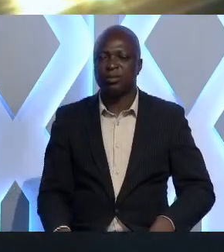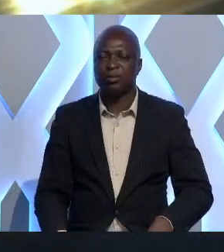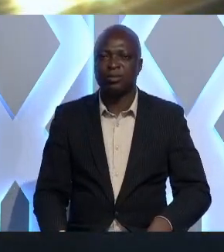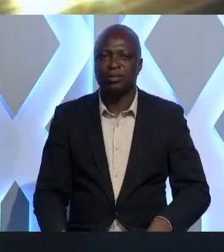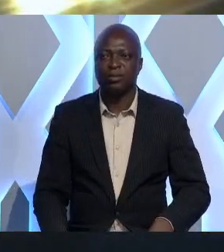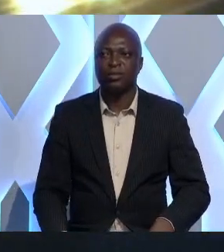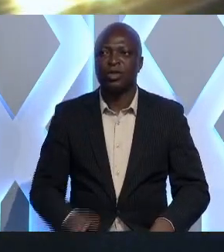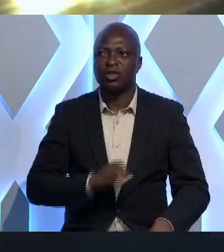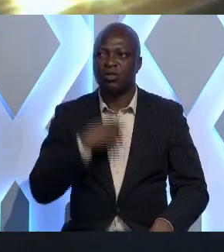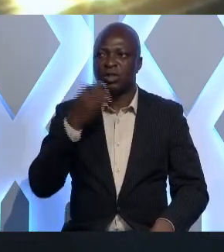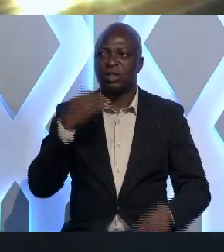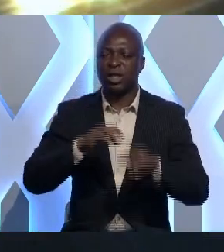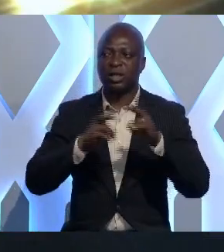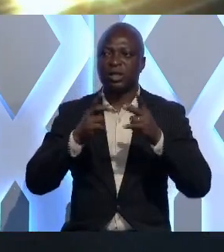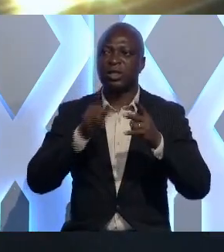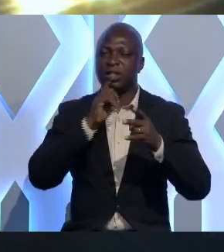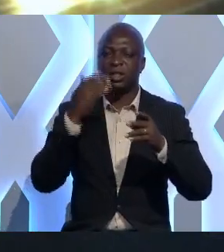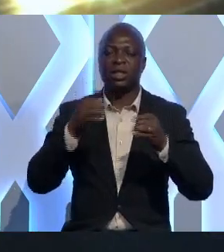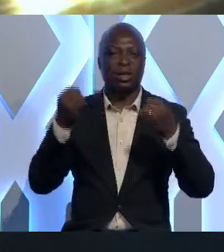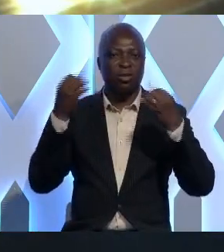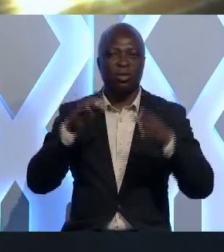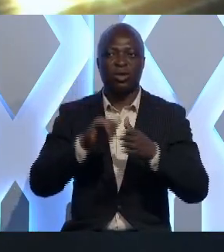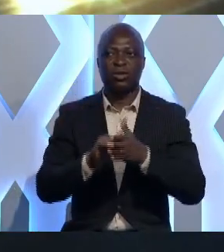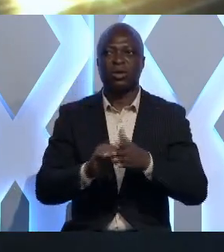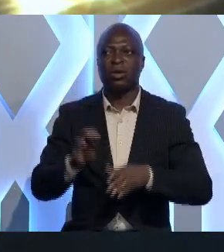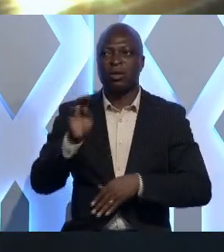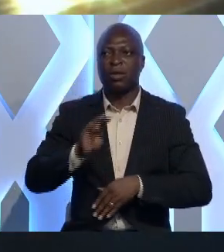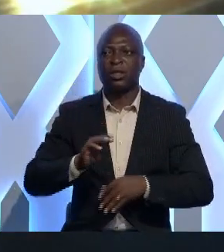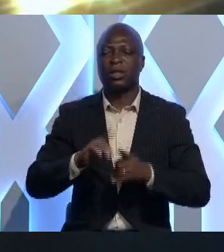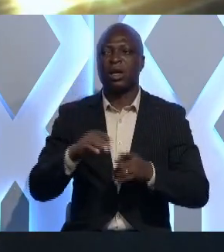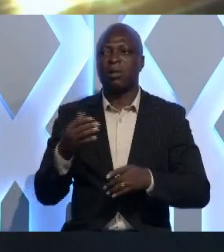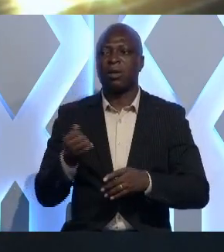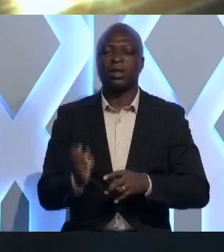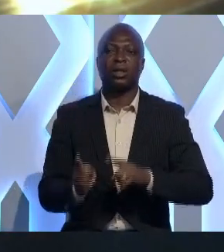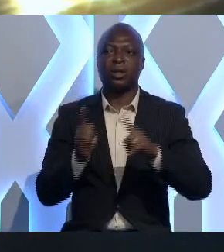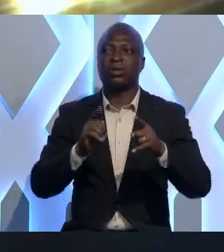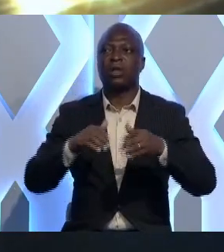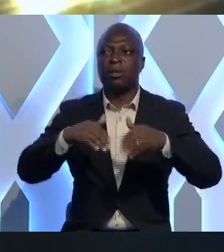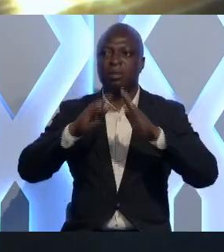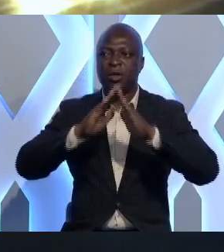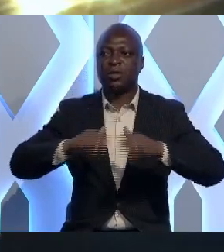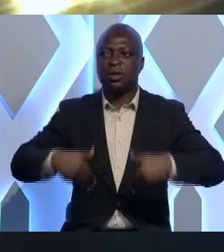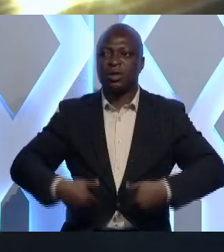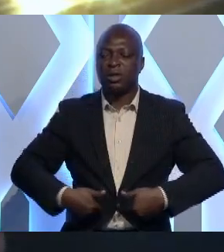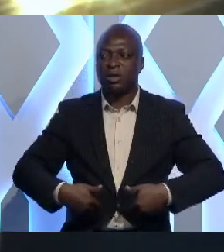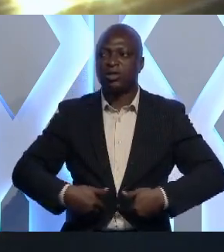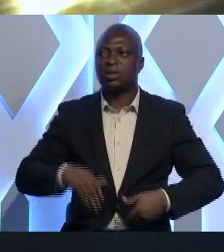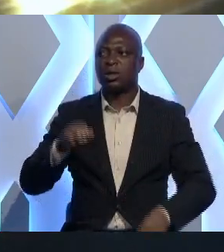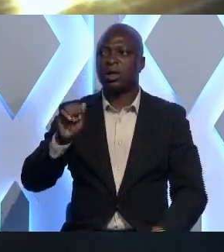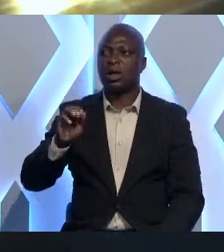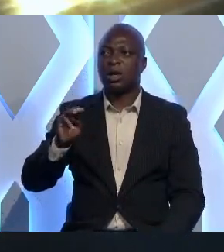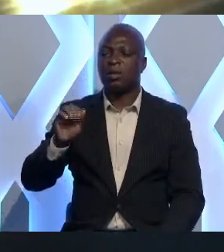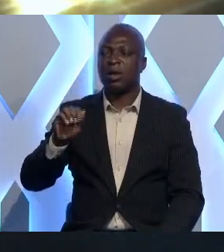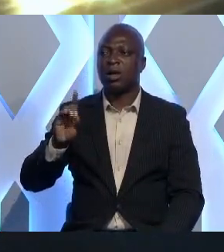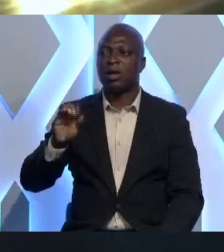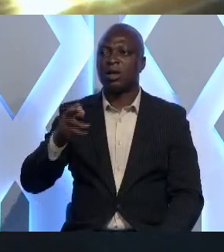Je vous le disais en titre, ils étaient nombreux ce mardi à prendre d'assaut la maison des jeunes d'Amanda Romé. Jeunes filles,